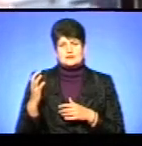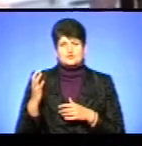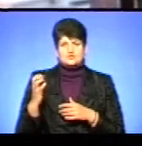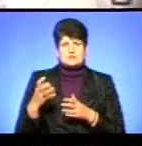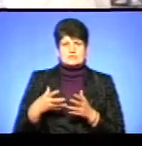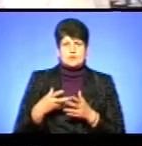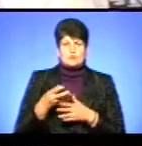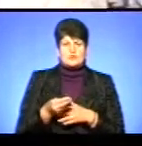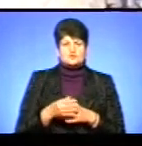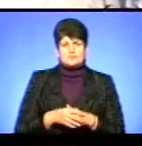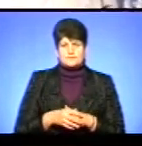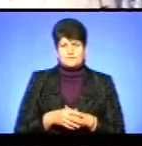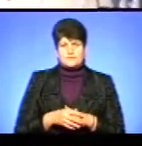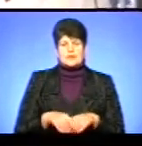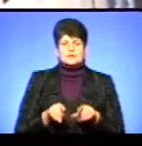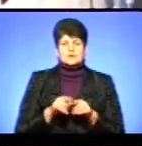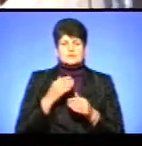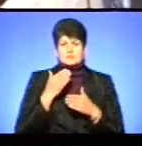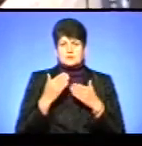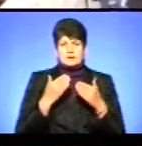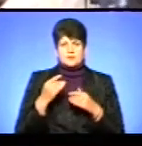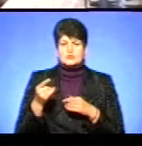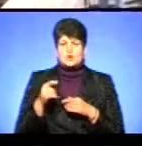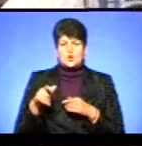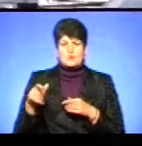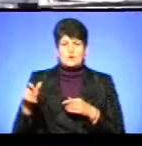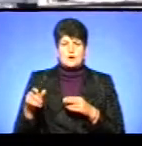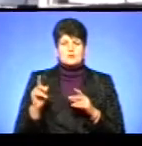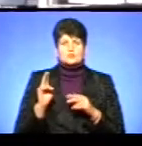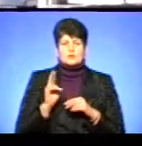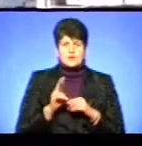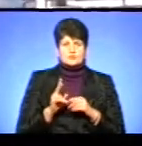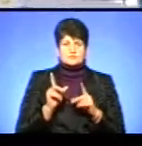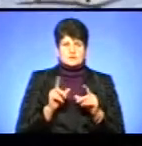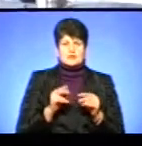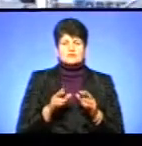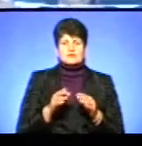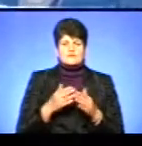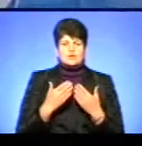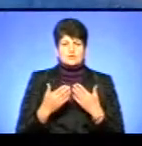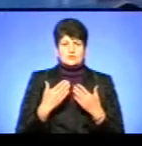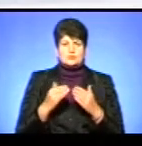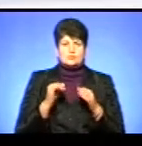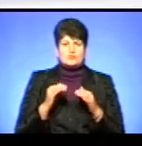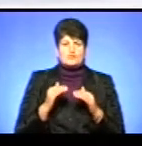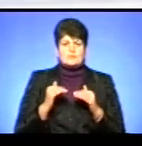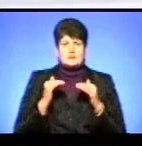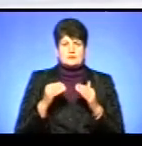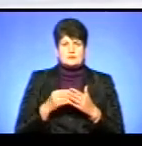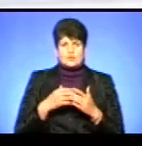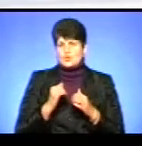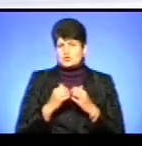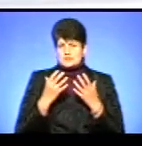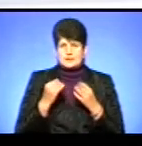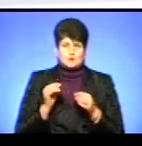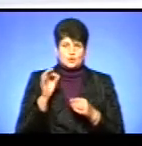оплачують. Також ми запитали у тернополян, які їздять тролейбусами, як вони ставляться до можливого підняття тарифів. Кожен день користуюсь